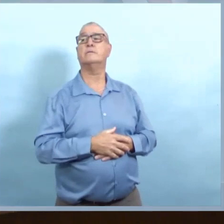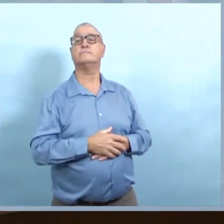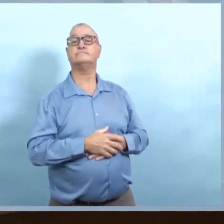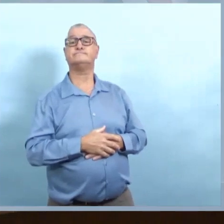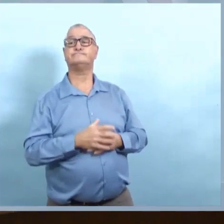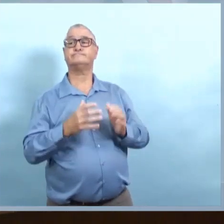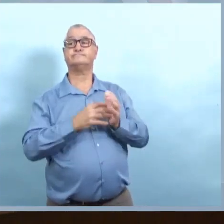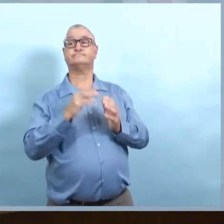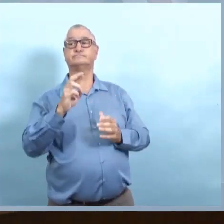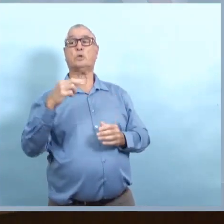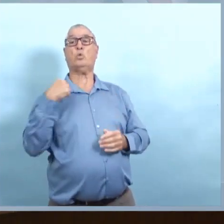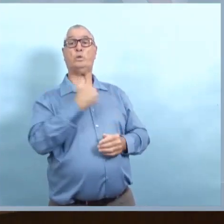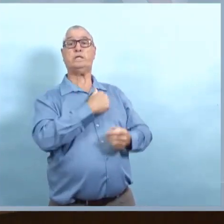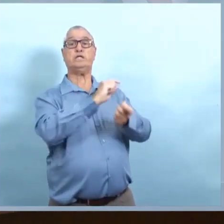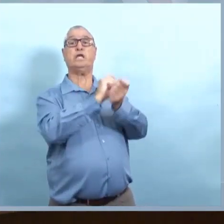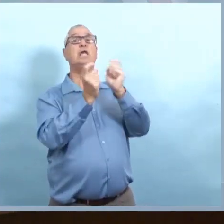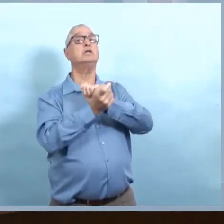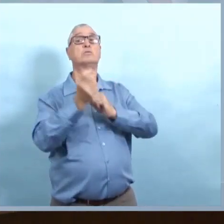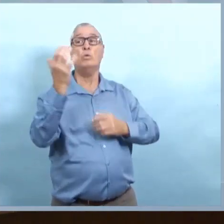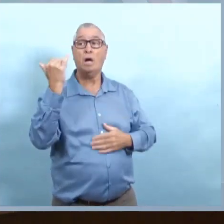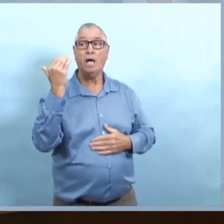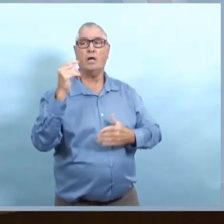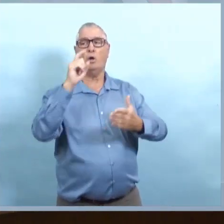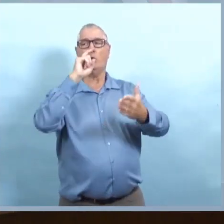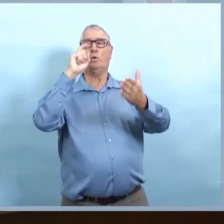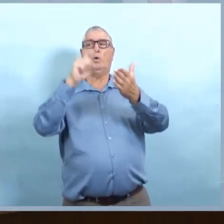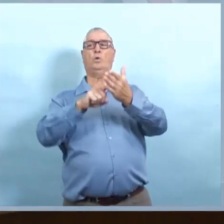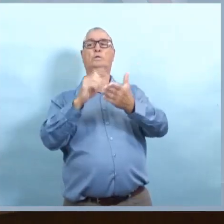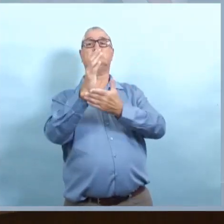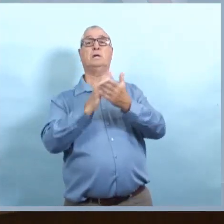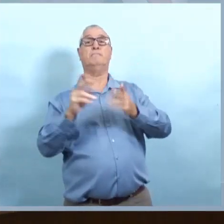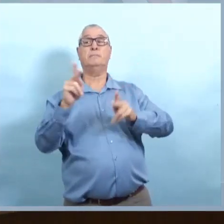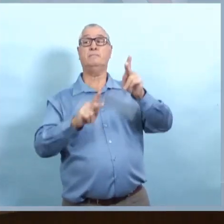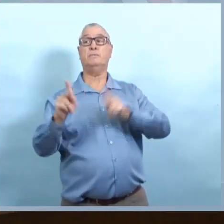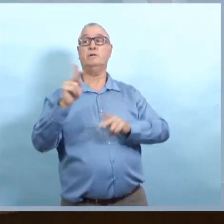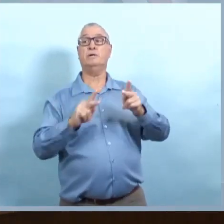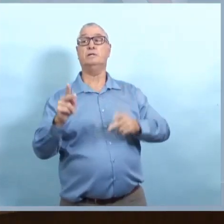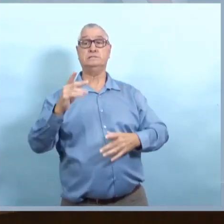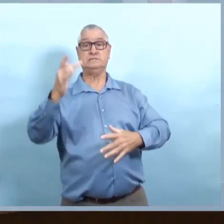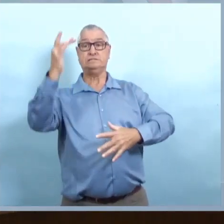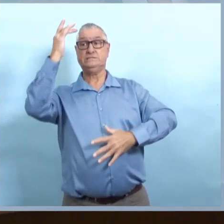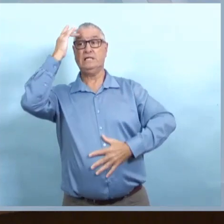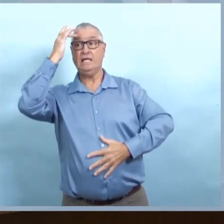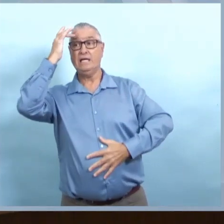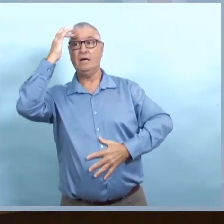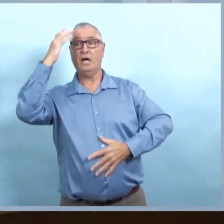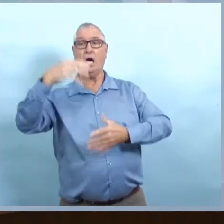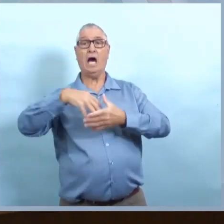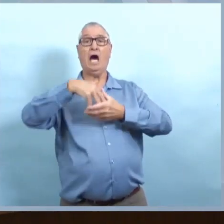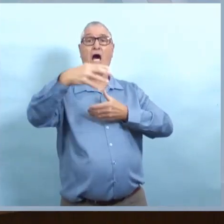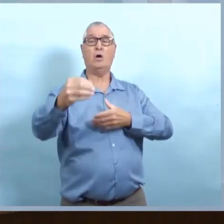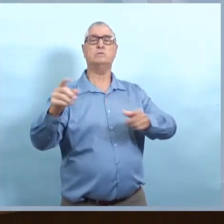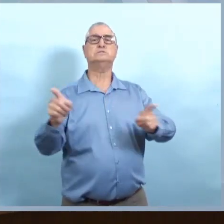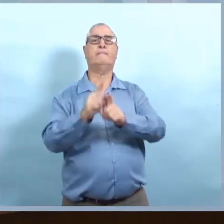pourquoi avons-nous fait un changement? Dans l'outil de dépistage, je crois que c'est simplement